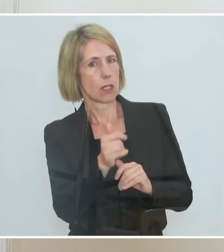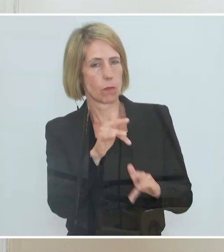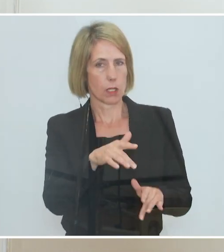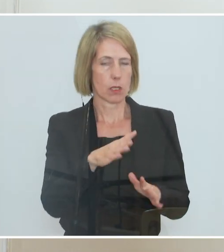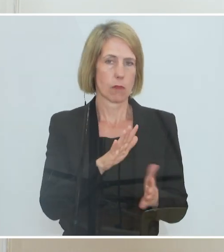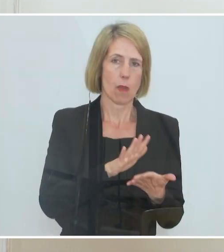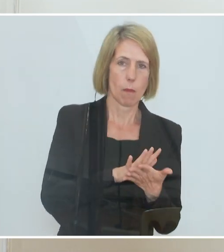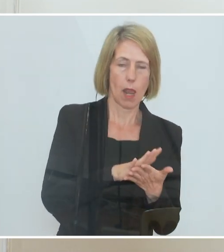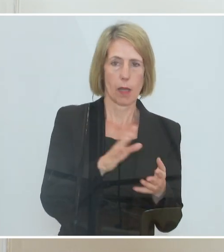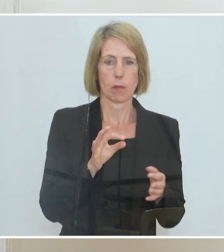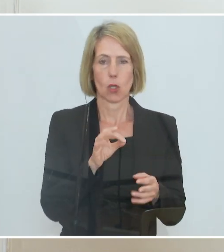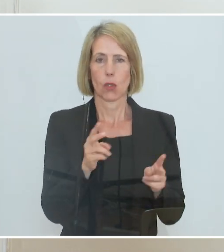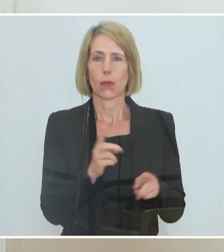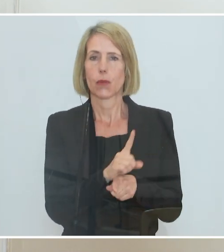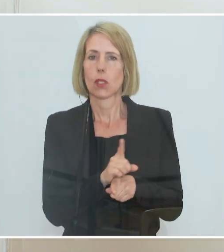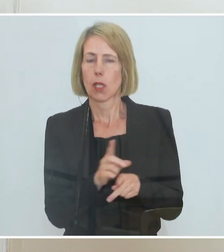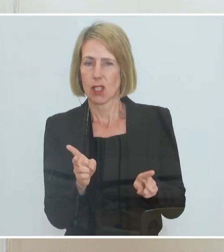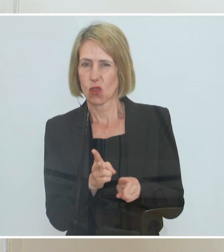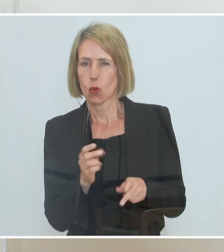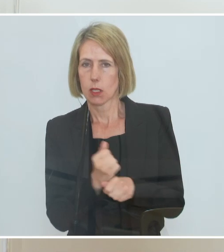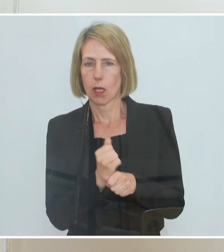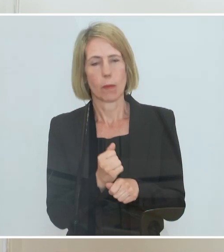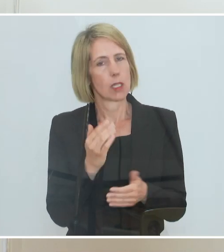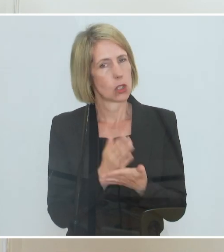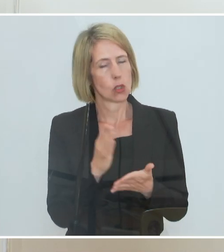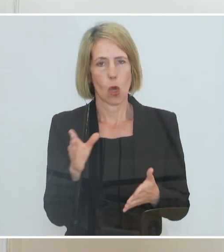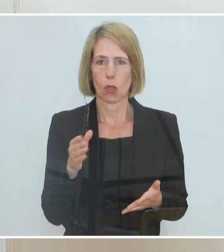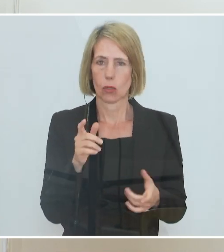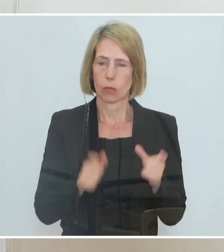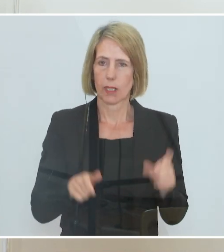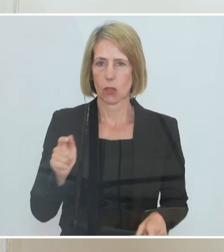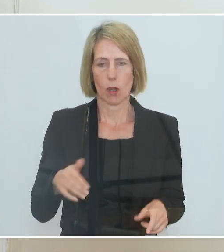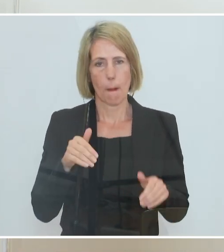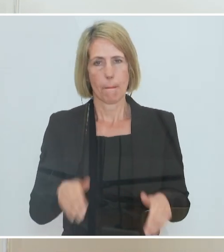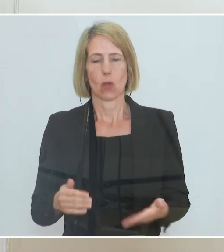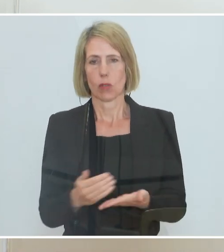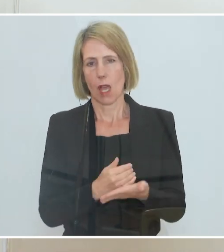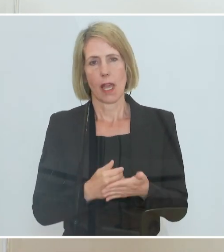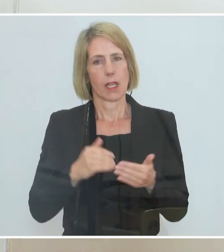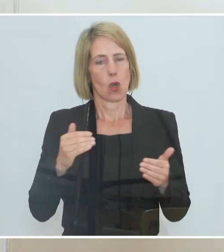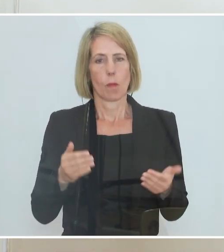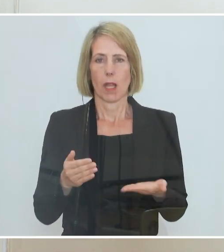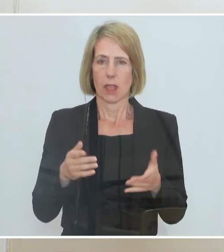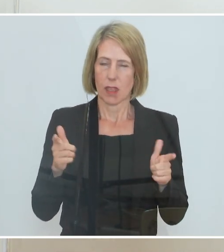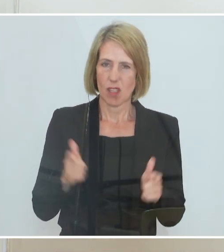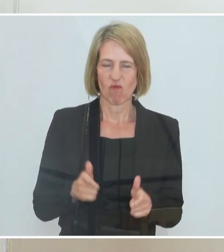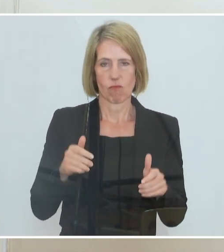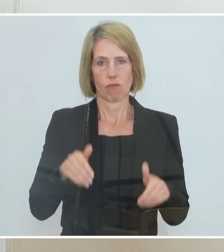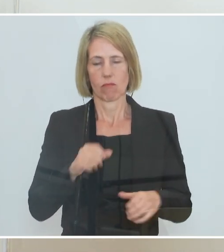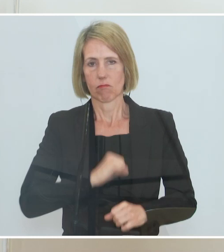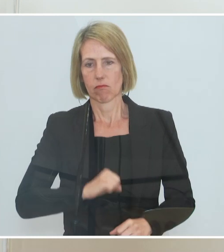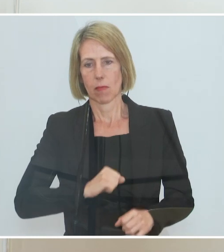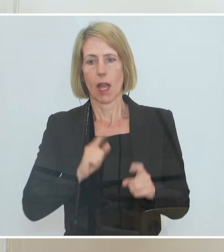der Zeit der Kurzarbeit viele Beschäftigten Einkommensverluste hinnehmen müssen, ist es doch der Vorteil zu wissen, wenn es wieder